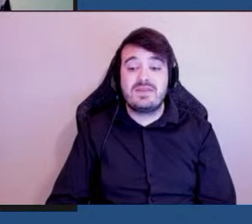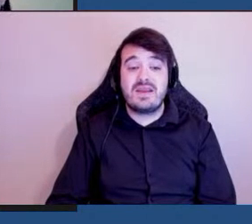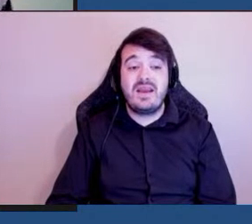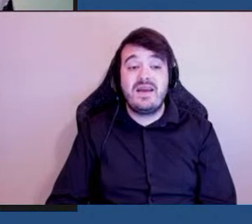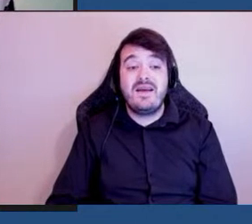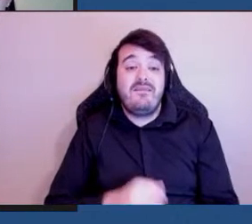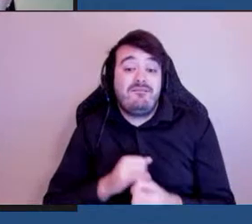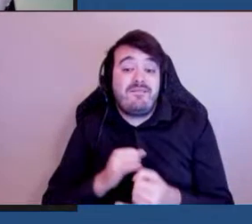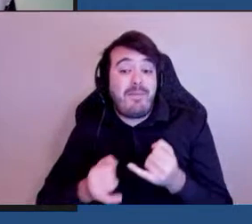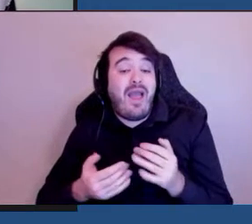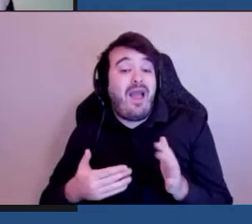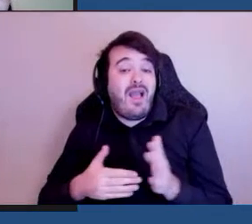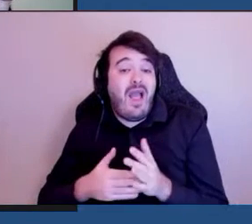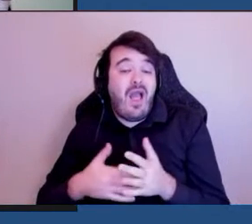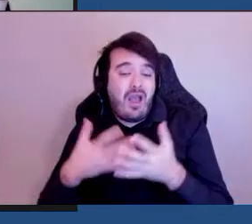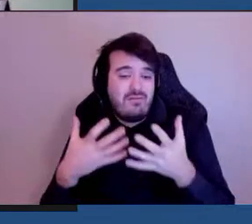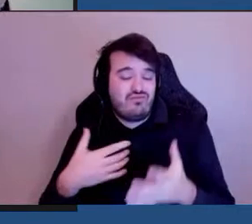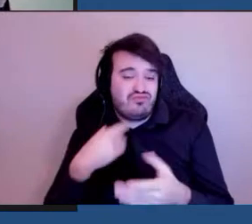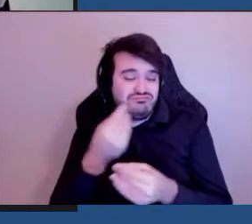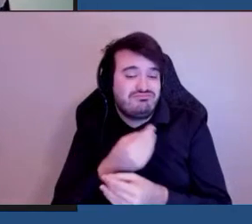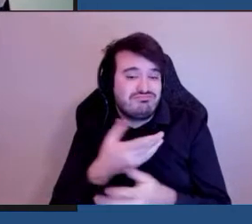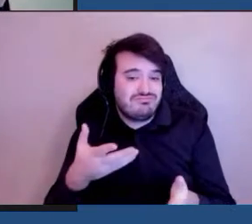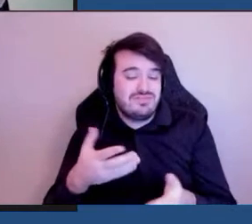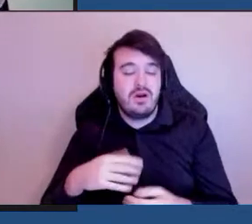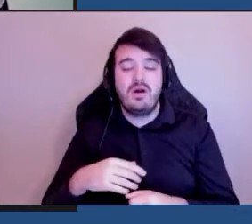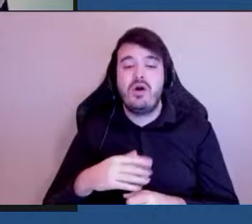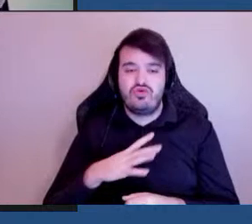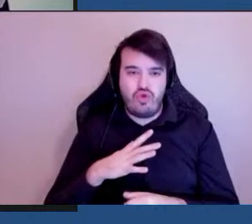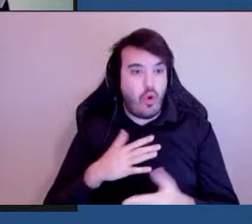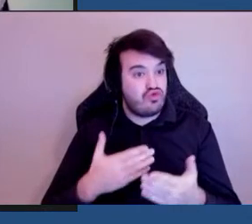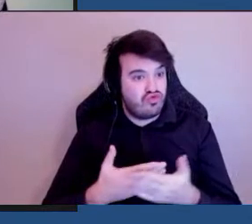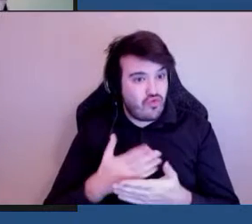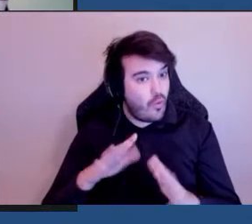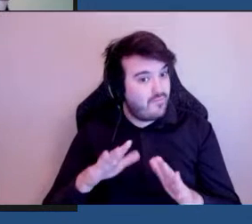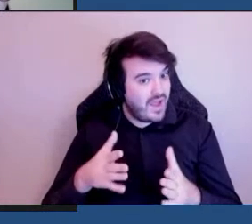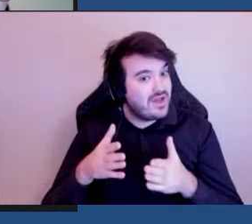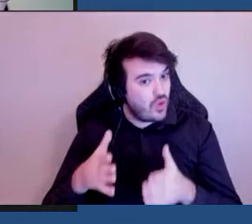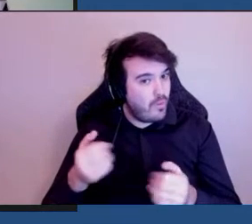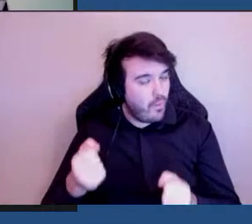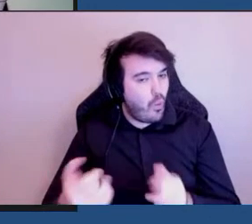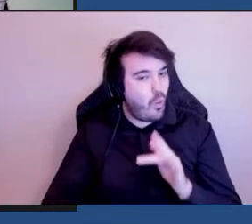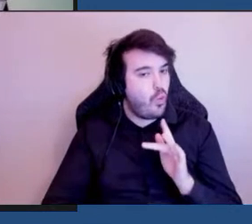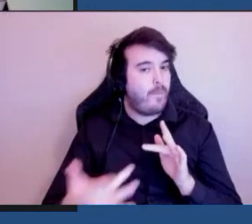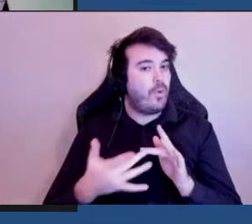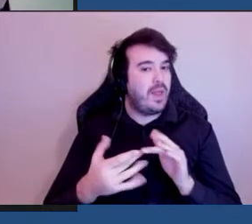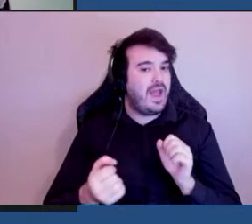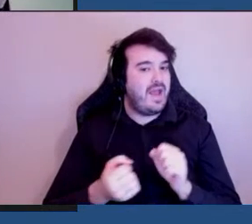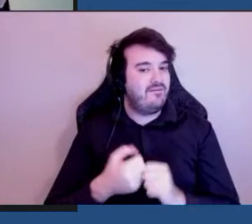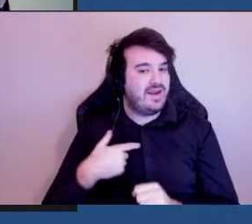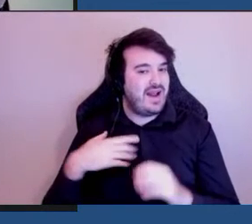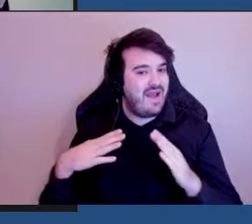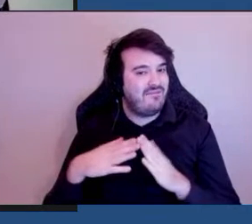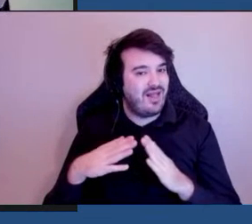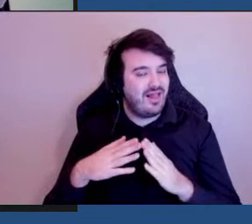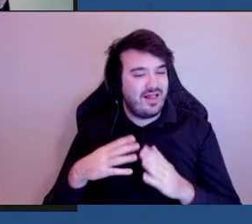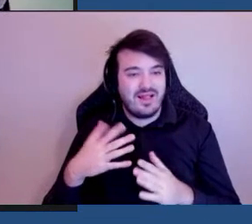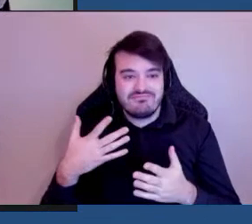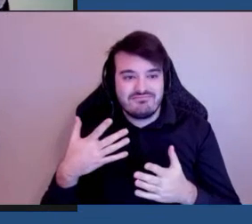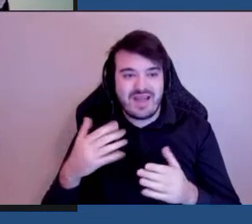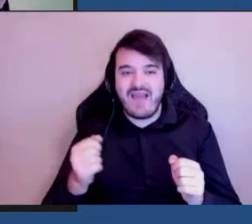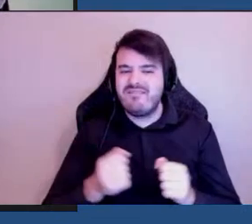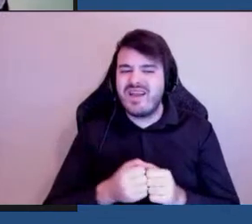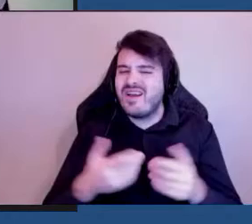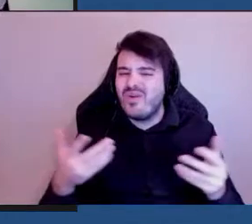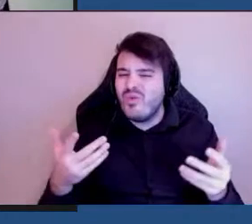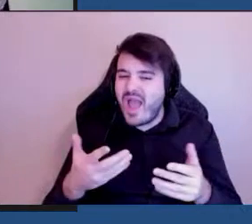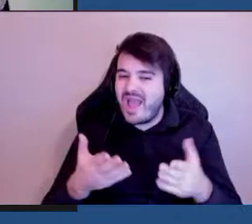ensuite il y a une nouvelle façon pour communiquer avec la ville en passant par